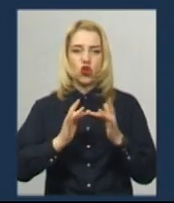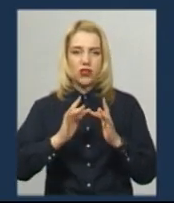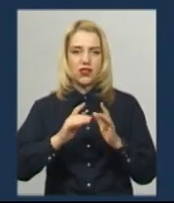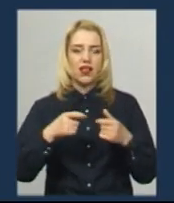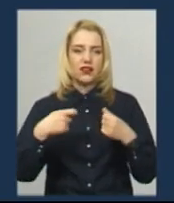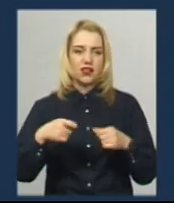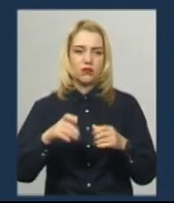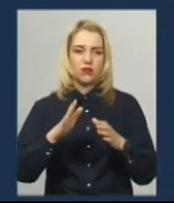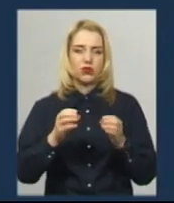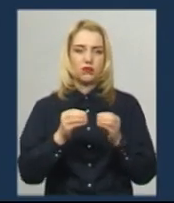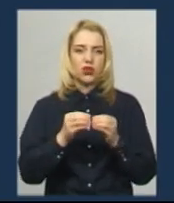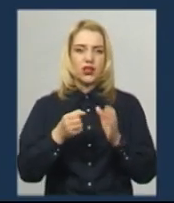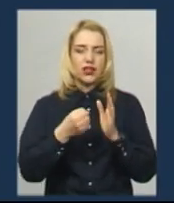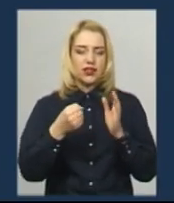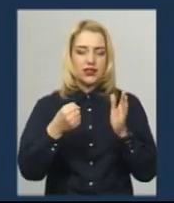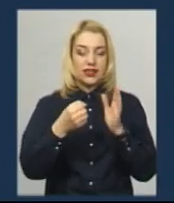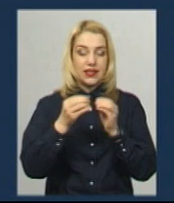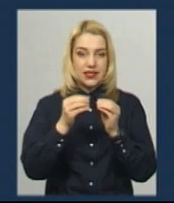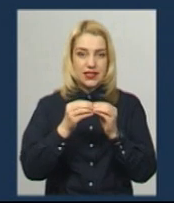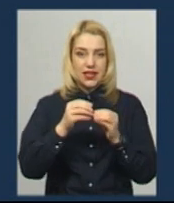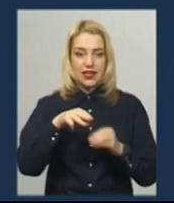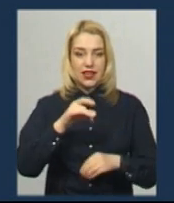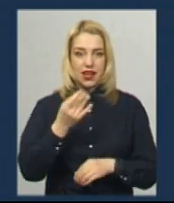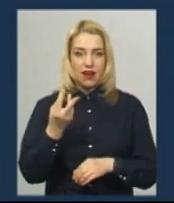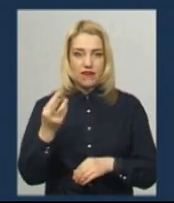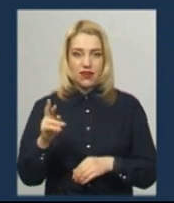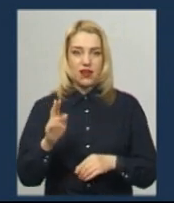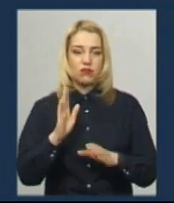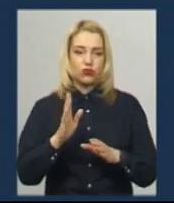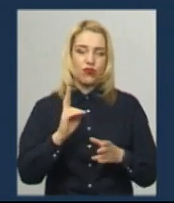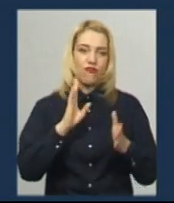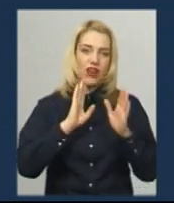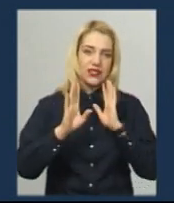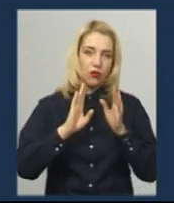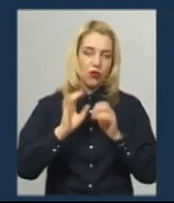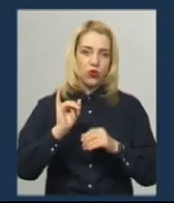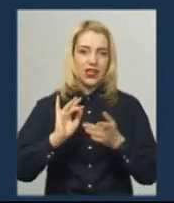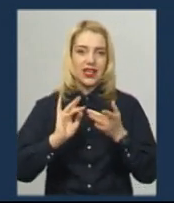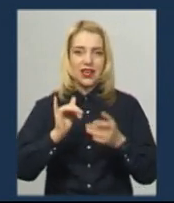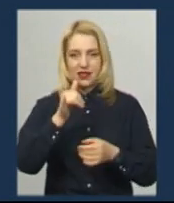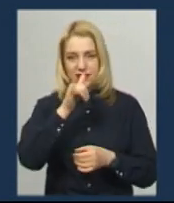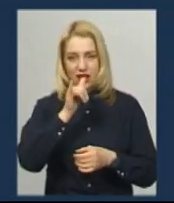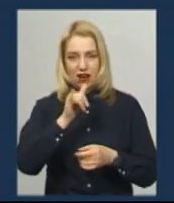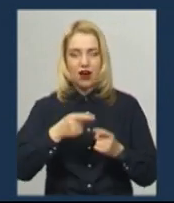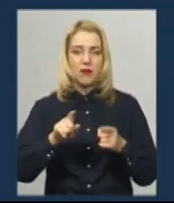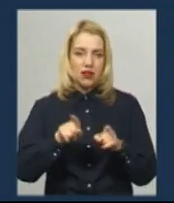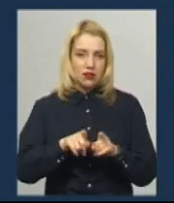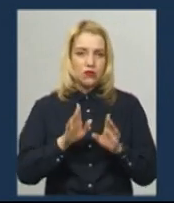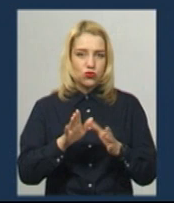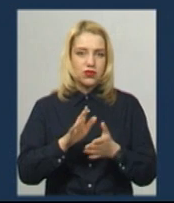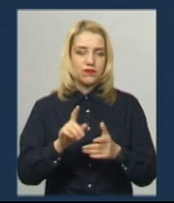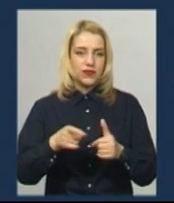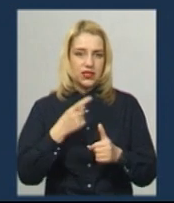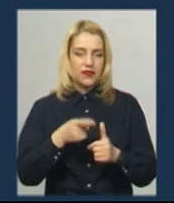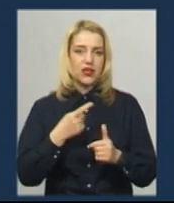відбудеться по 10 травня. Буде відбуватися на сторінках Facebook та Instagram. Відповідно, сторінка так і буде називатися